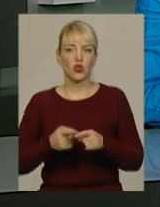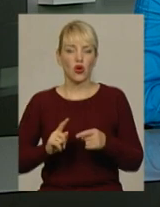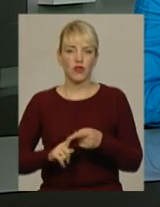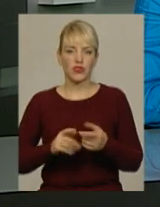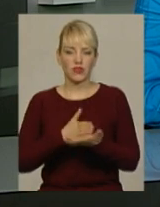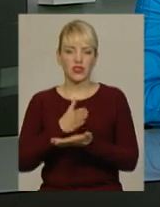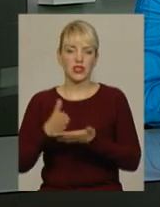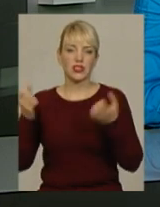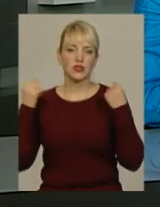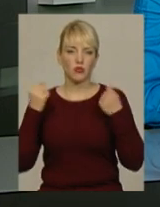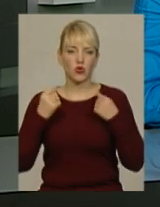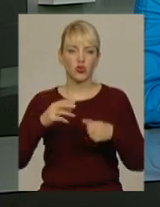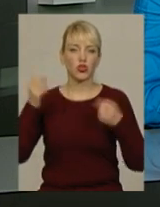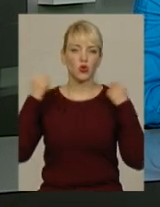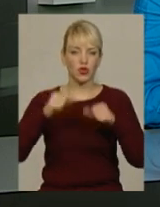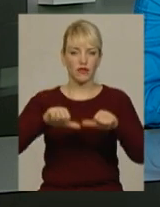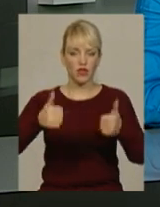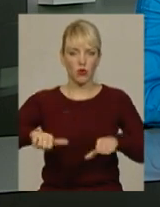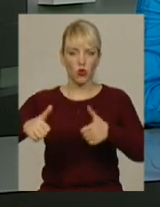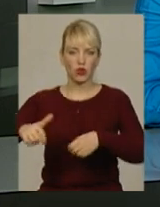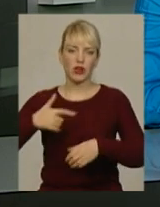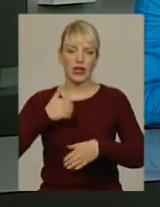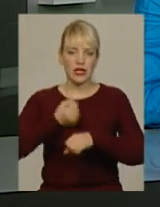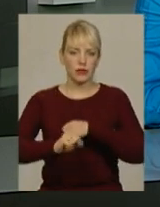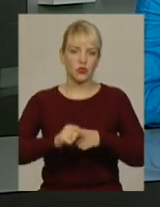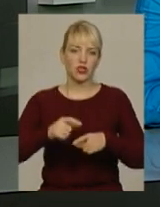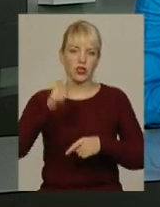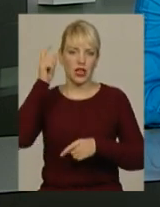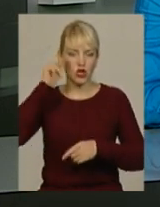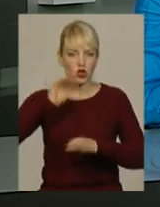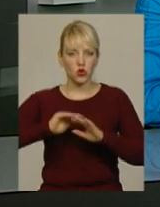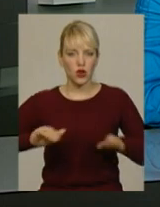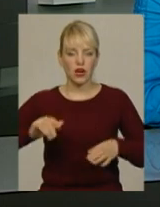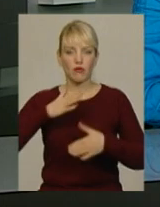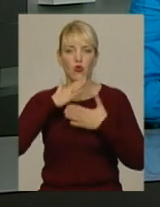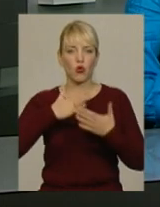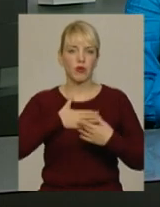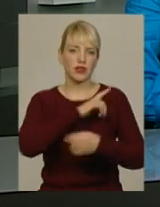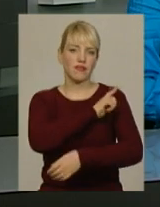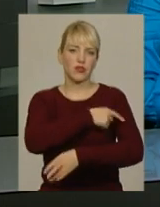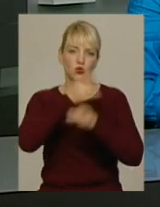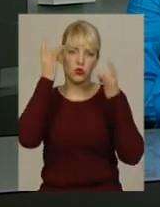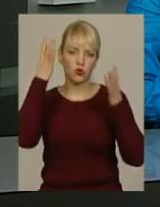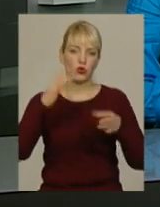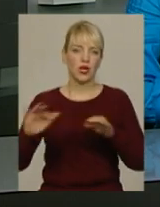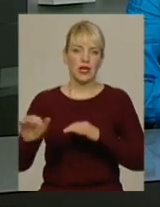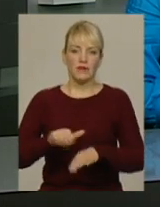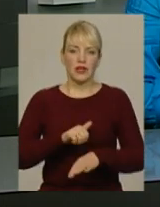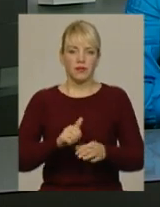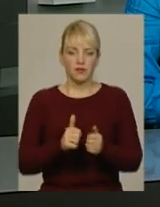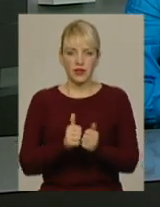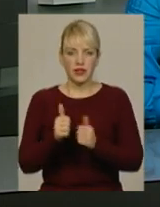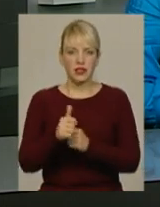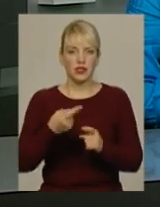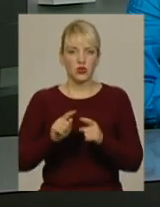спорту і спортивні модулі з метою змусити школярів полюбити уроки фізкультури. Лідер руху і батько двох дітей